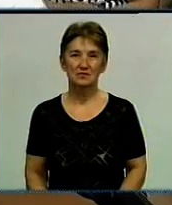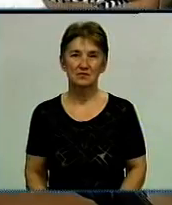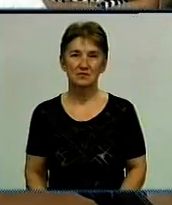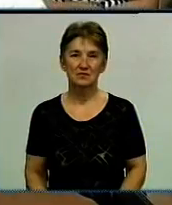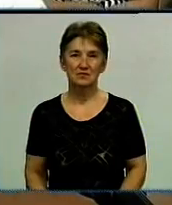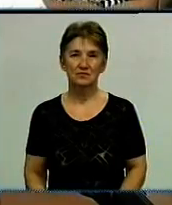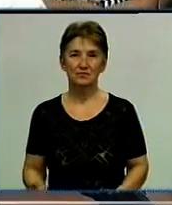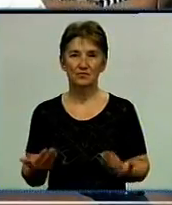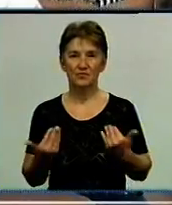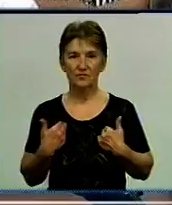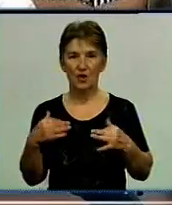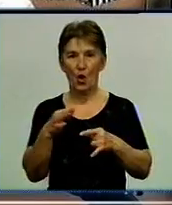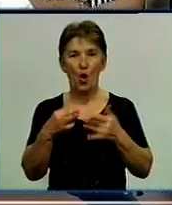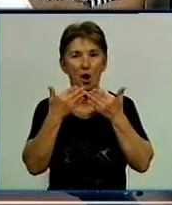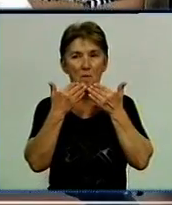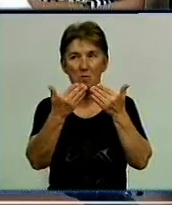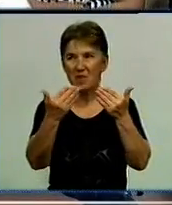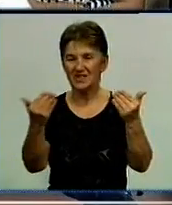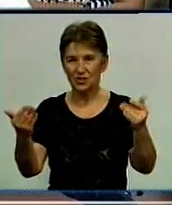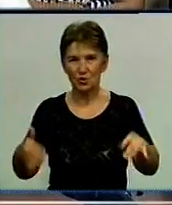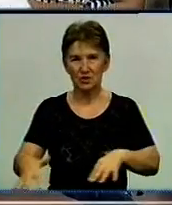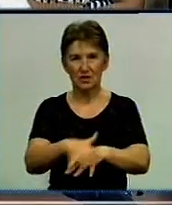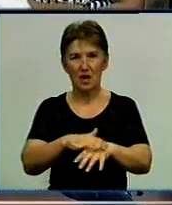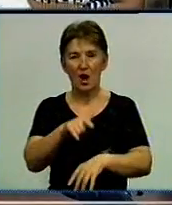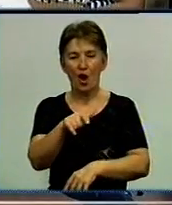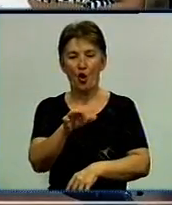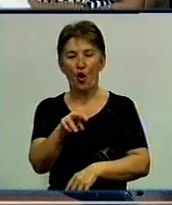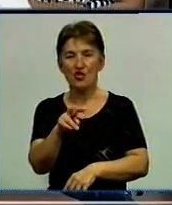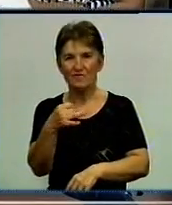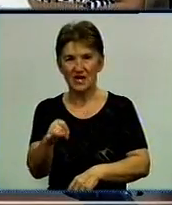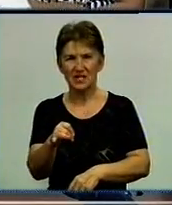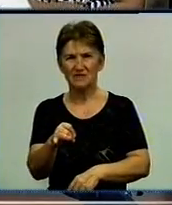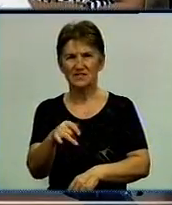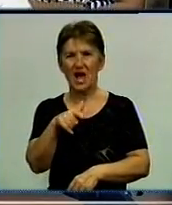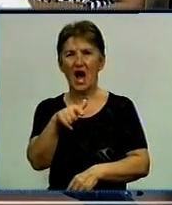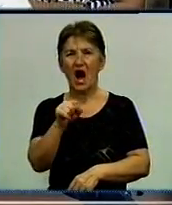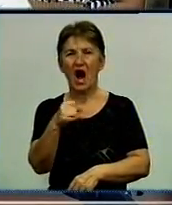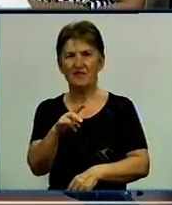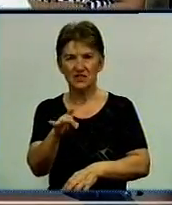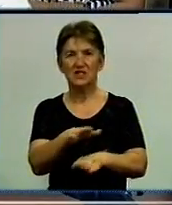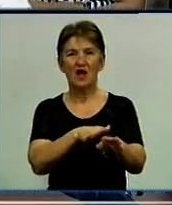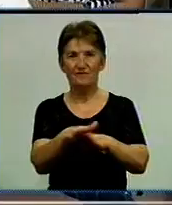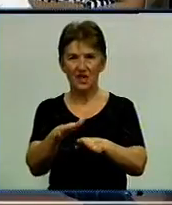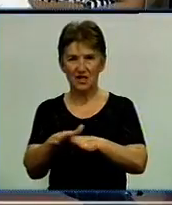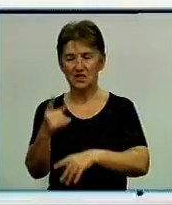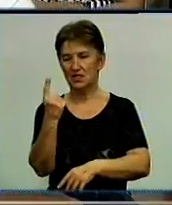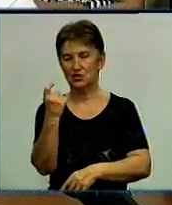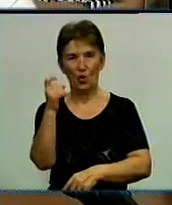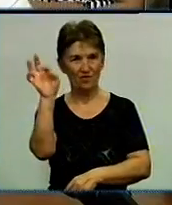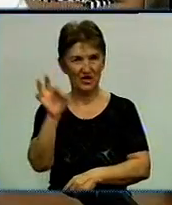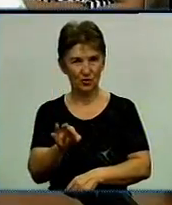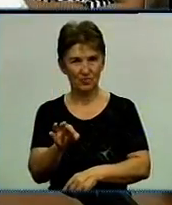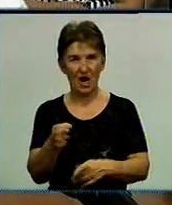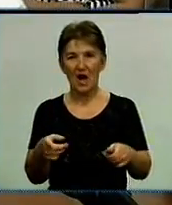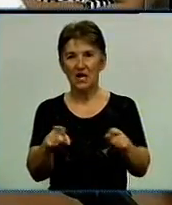За моніторингом інформації території, лише Голованівська Редержадміністрація і Гайверівська виконали завдання на 100%. А такі